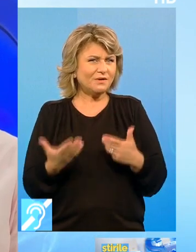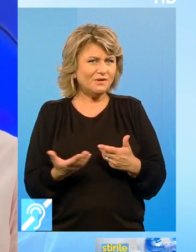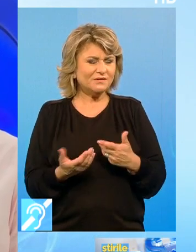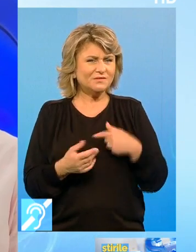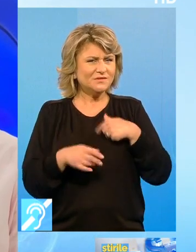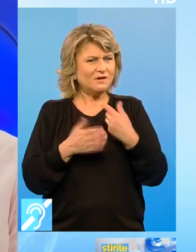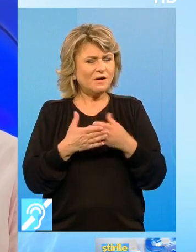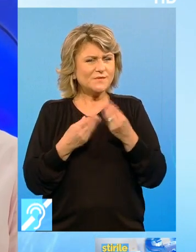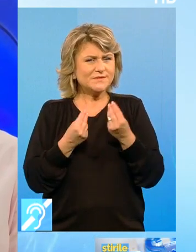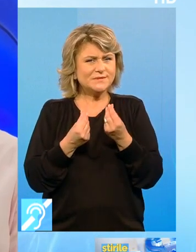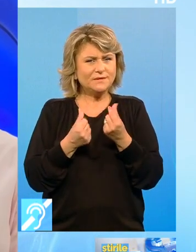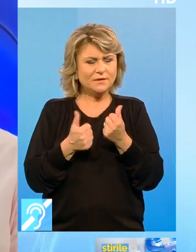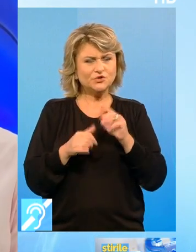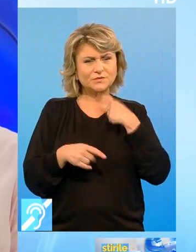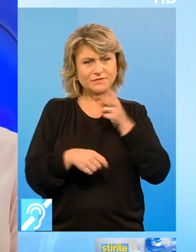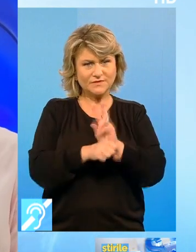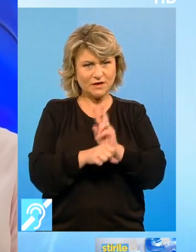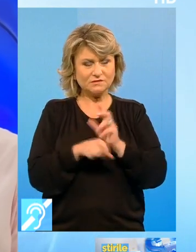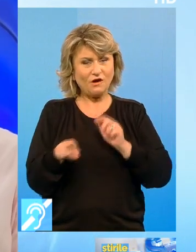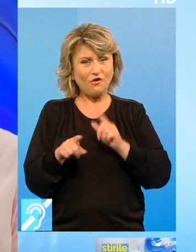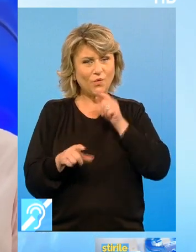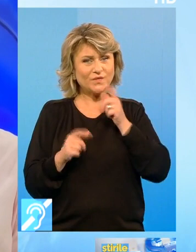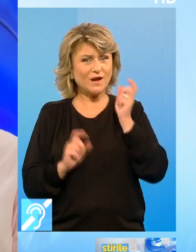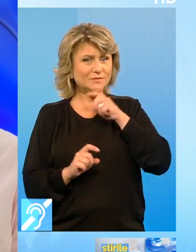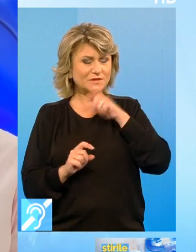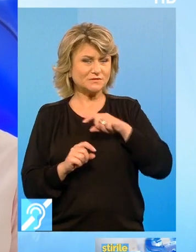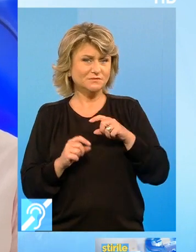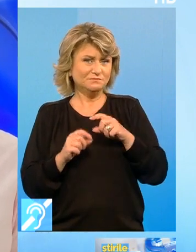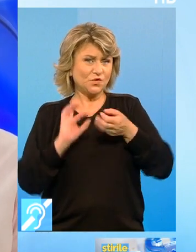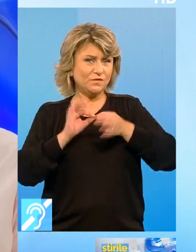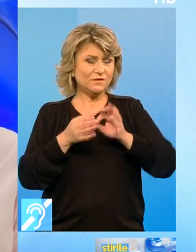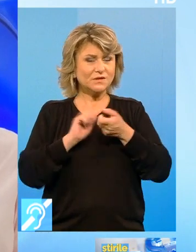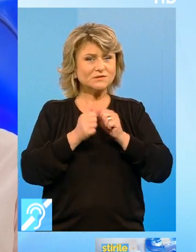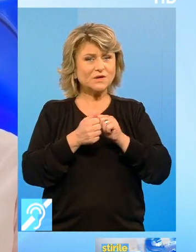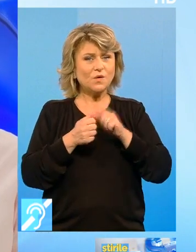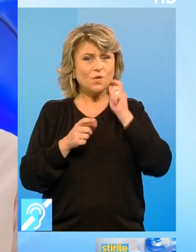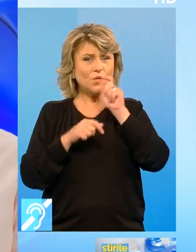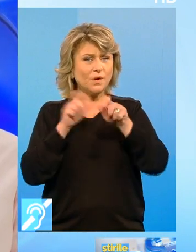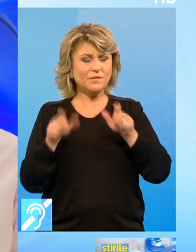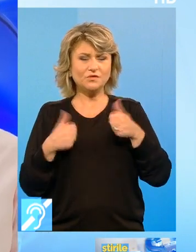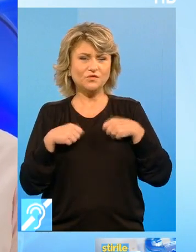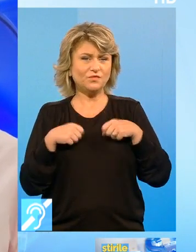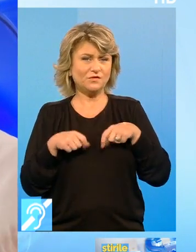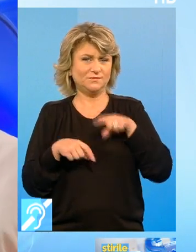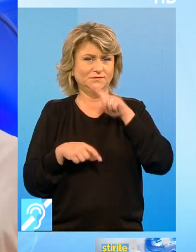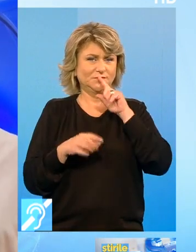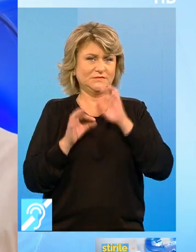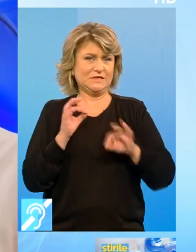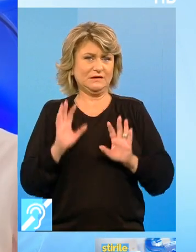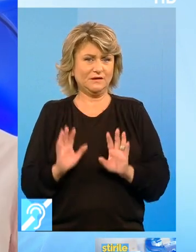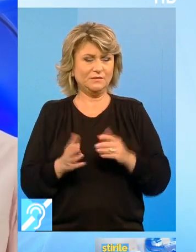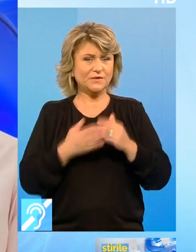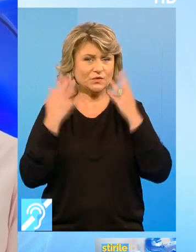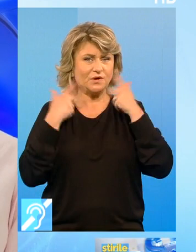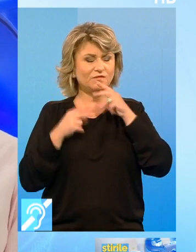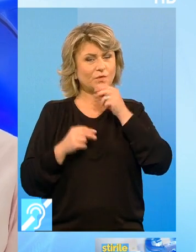extraordinar Și asta îi avertizează Acolo unde lipsesc cuvintele Să oamenii nu vor să se dea de gol Pentru lei